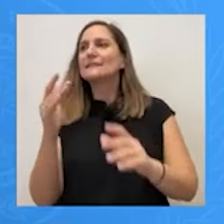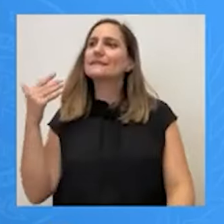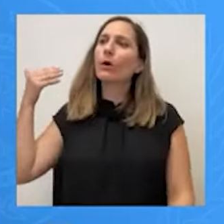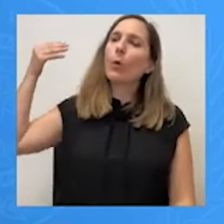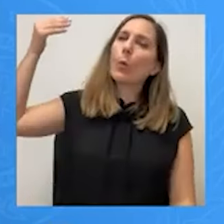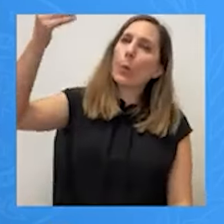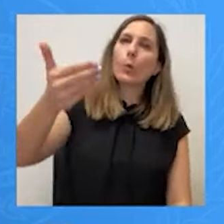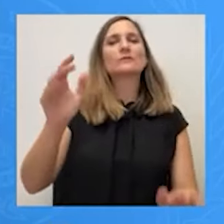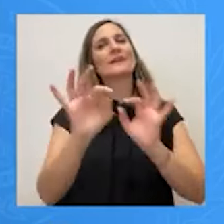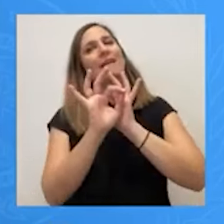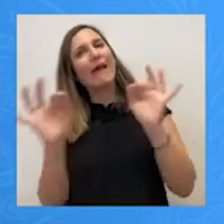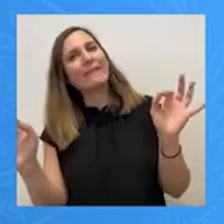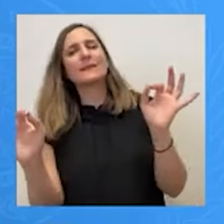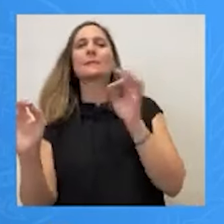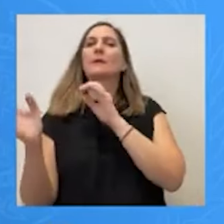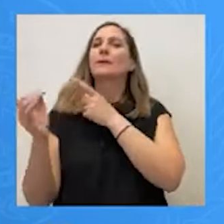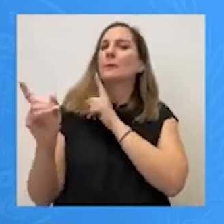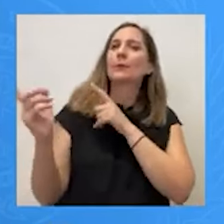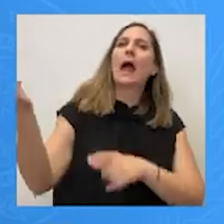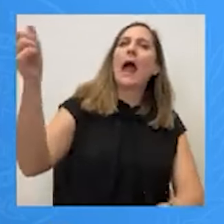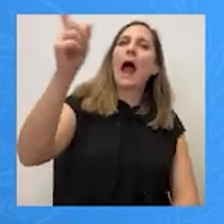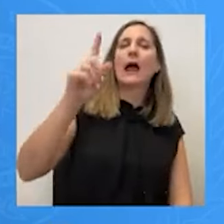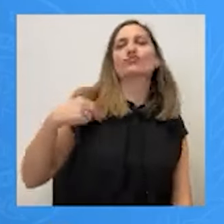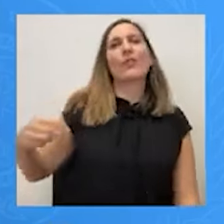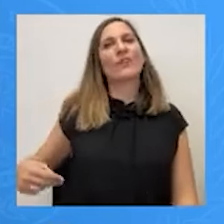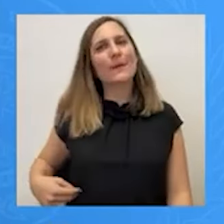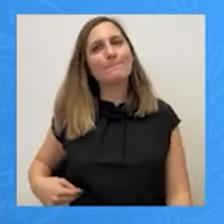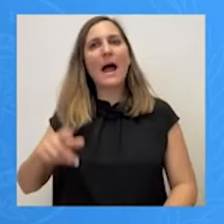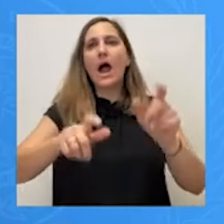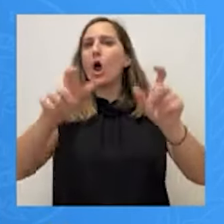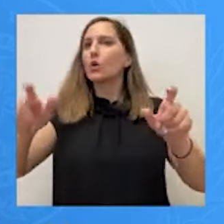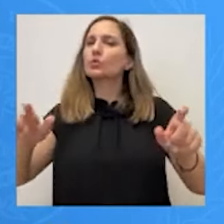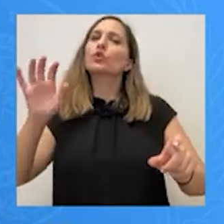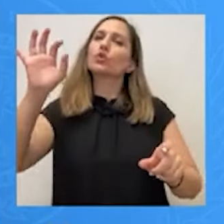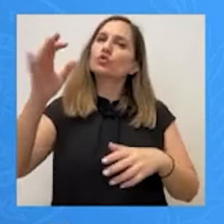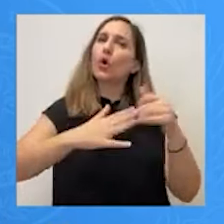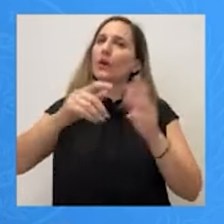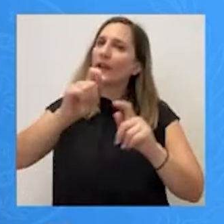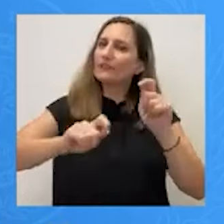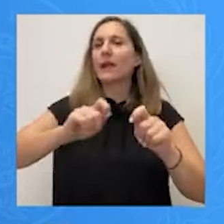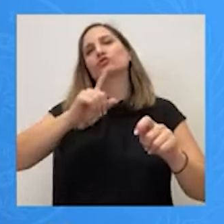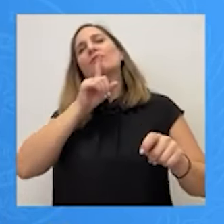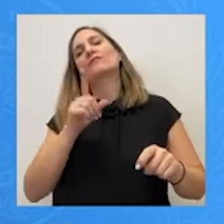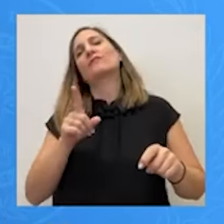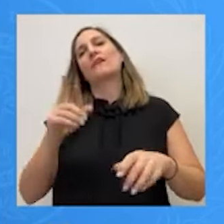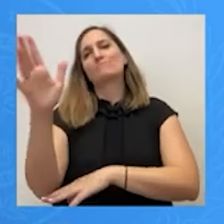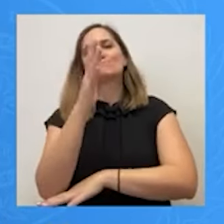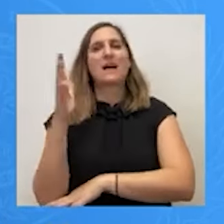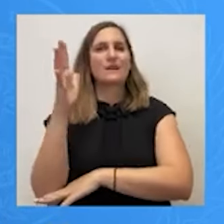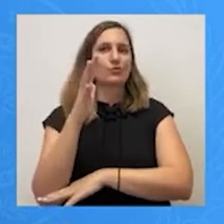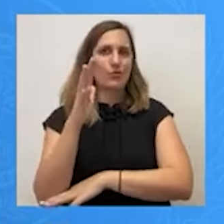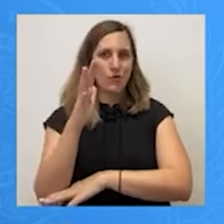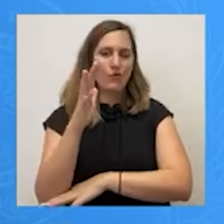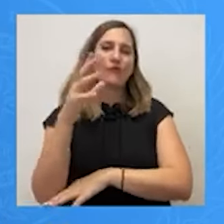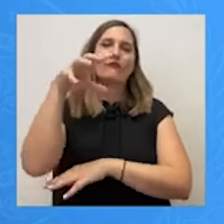εννοήσεις με τους άλλους δημάρχους να φτιαχτεί ο φορέας υλοποίησης, το Μητροπολιτικό Πάρκο, γιατί τα ζητήματα που μπορεί και